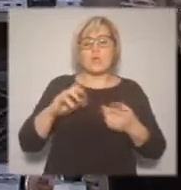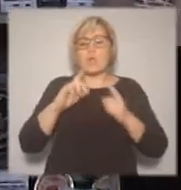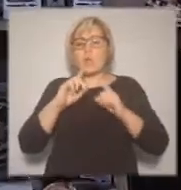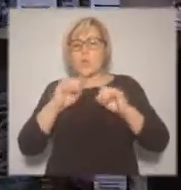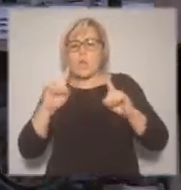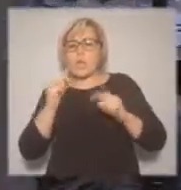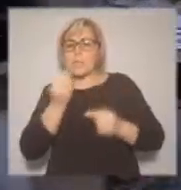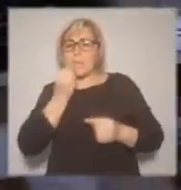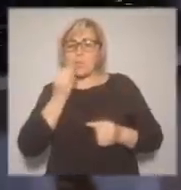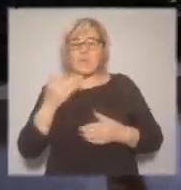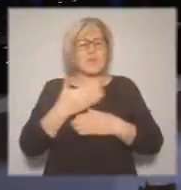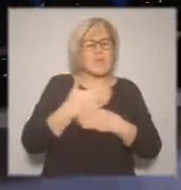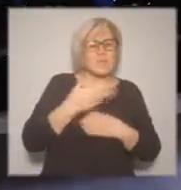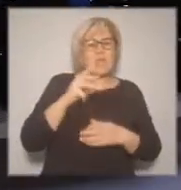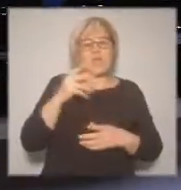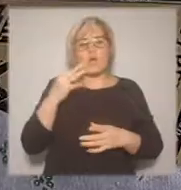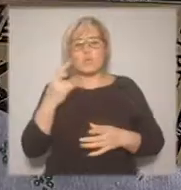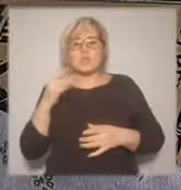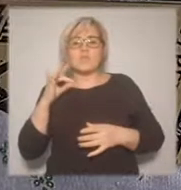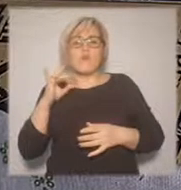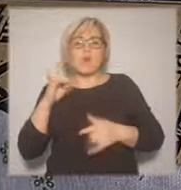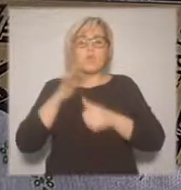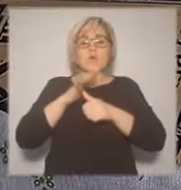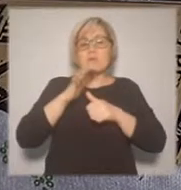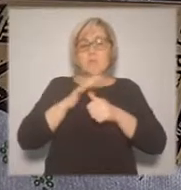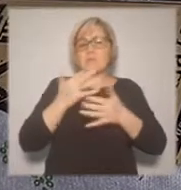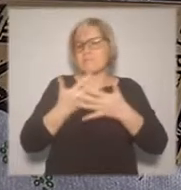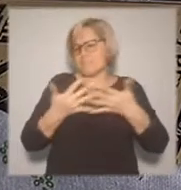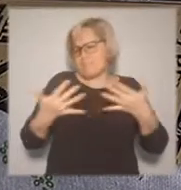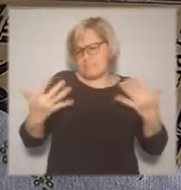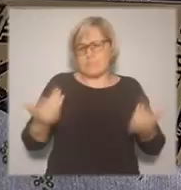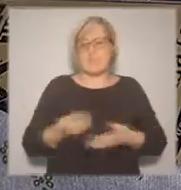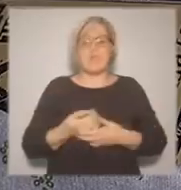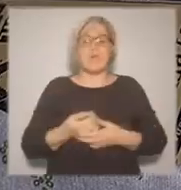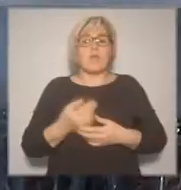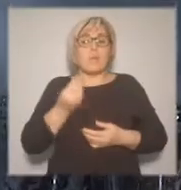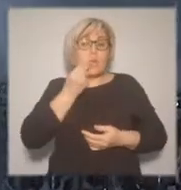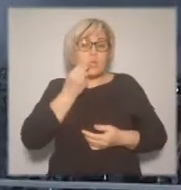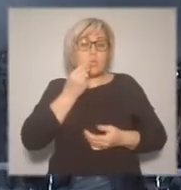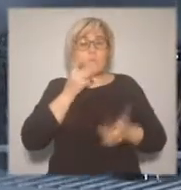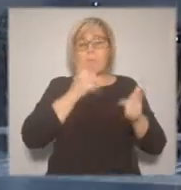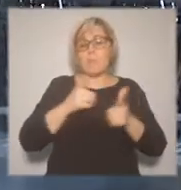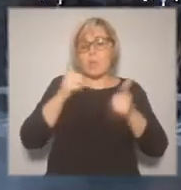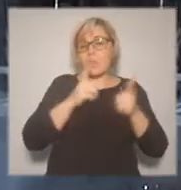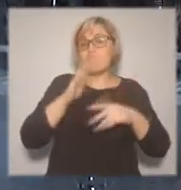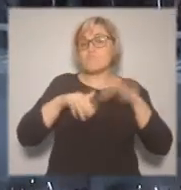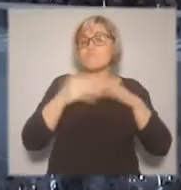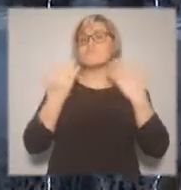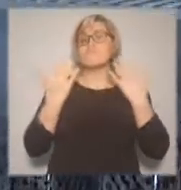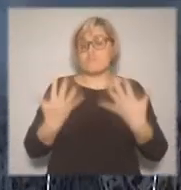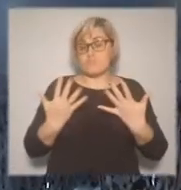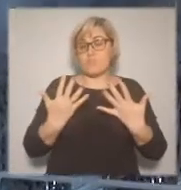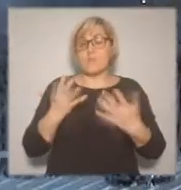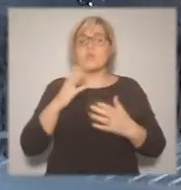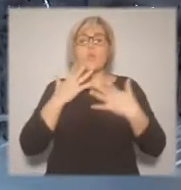ягоды, творог, грибы, оленина, кедровые орехи, шоколад, овощи и соки. Это далеко не полный список продуктов, которые сегодня